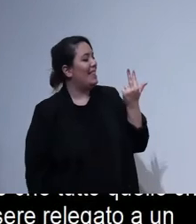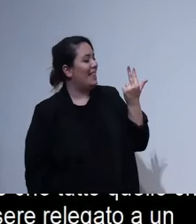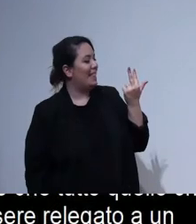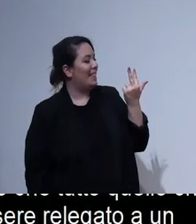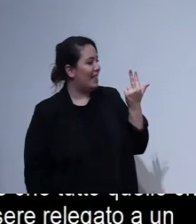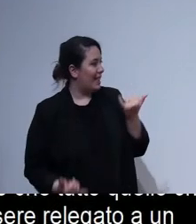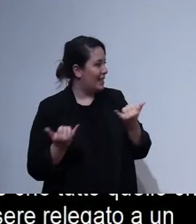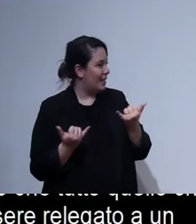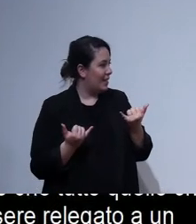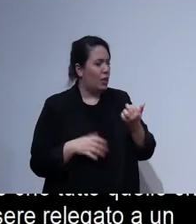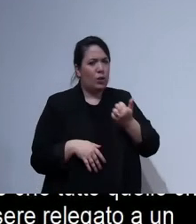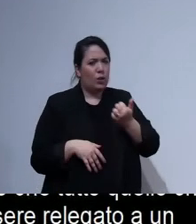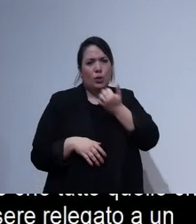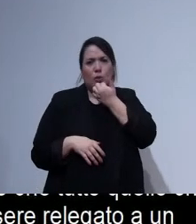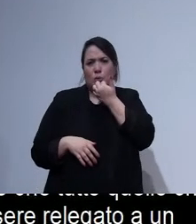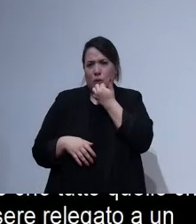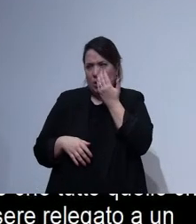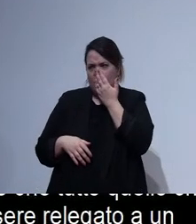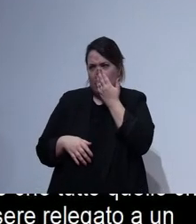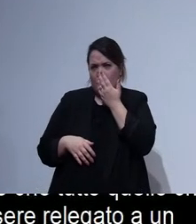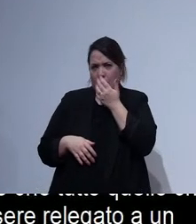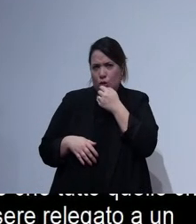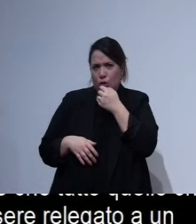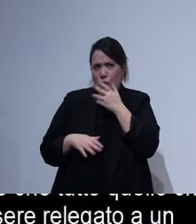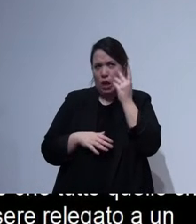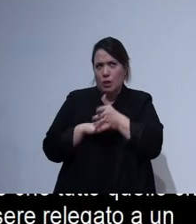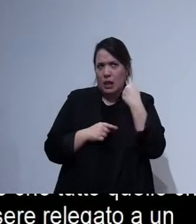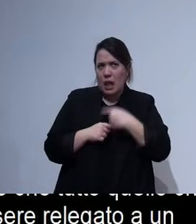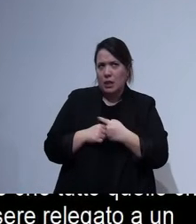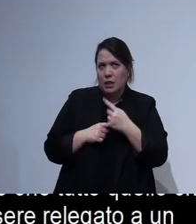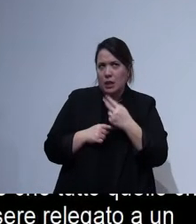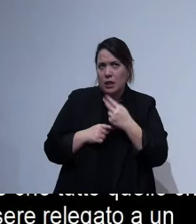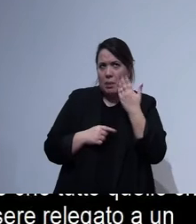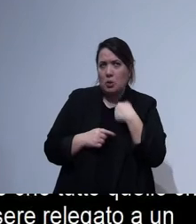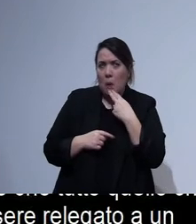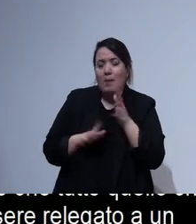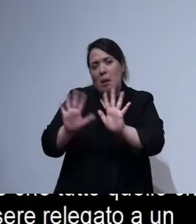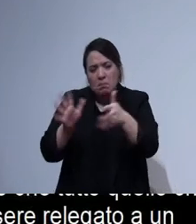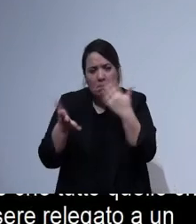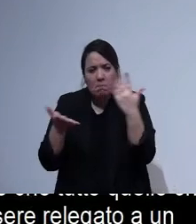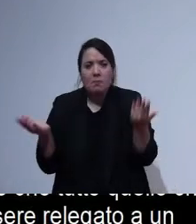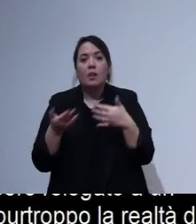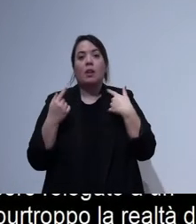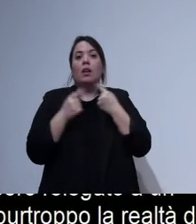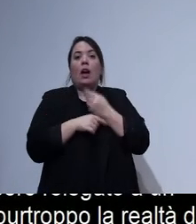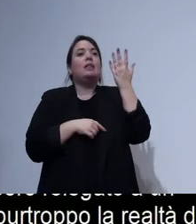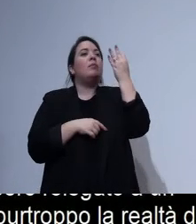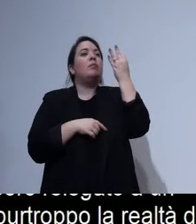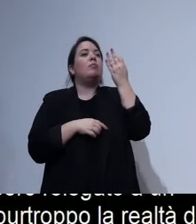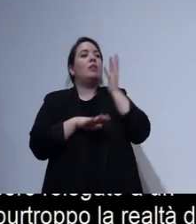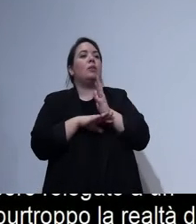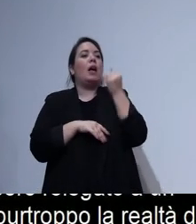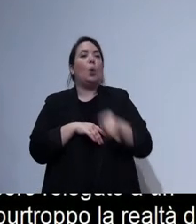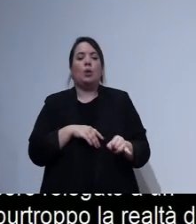sento di averlo detto sbagliato il titolo, ma non importa, ci siamo capiti, e invece non può essere così. E allora abbiamo cambiato proprio